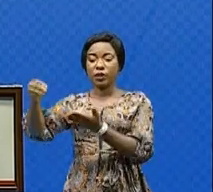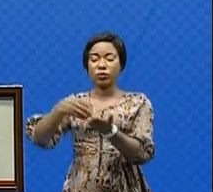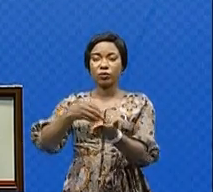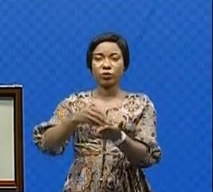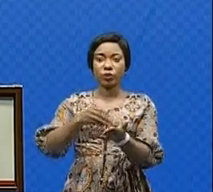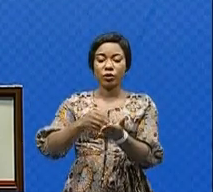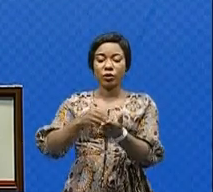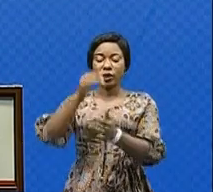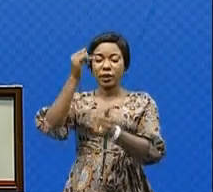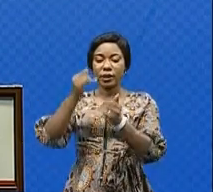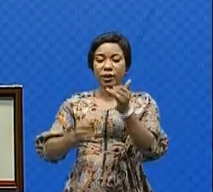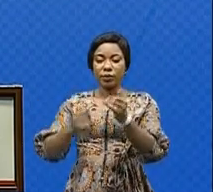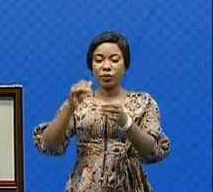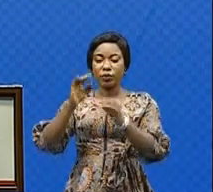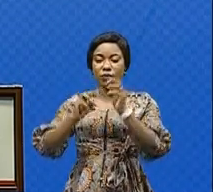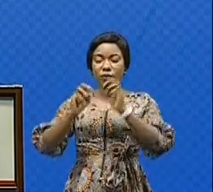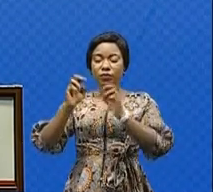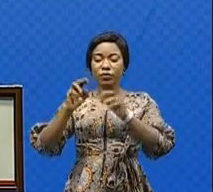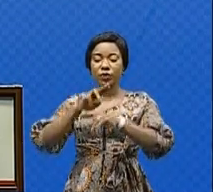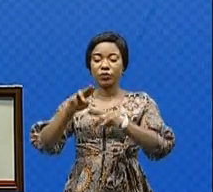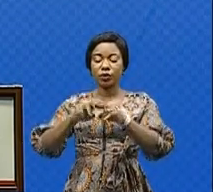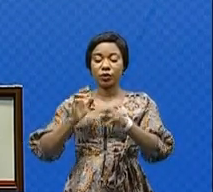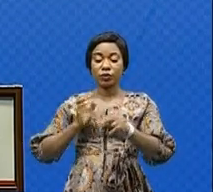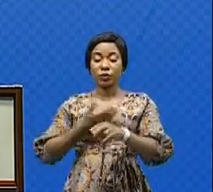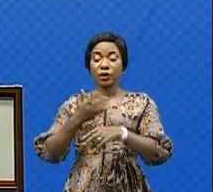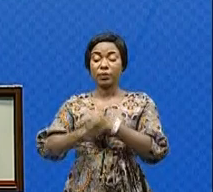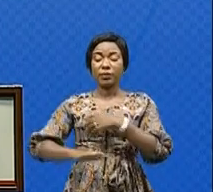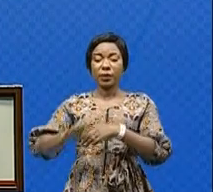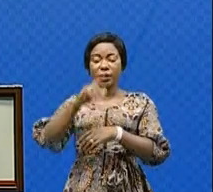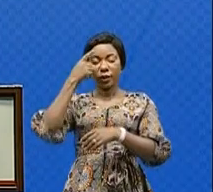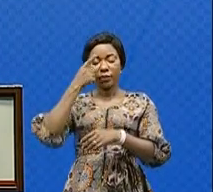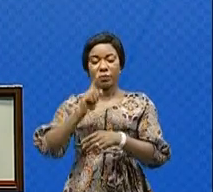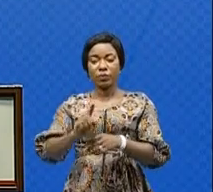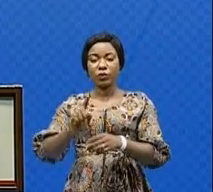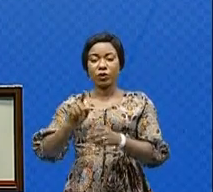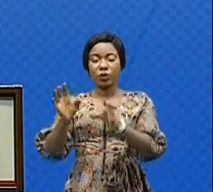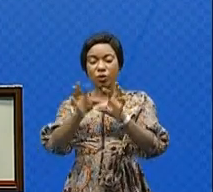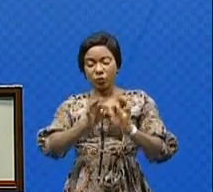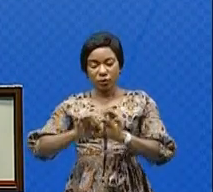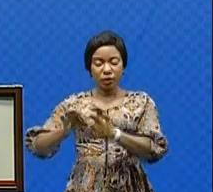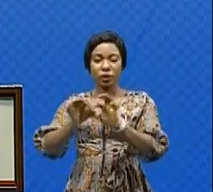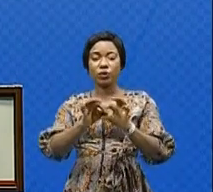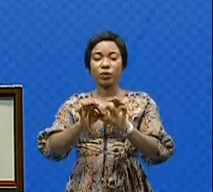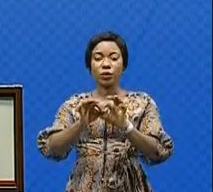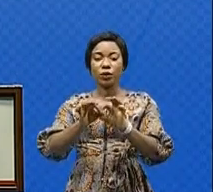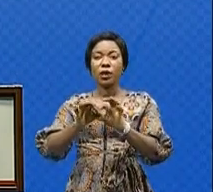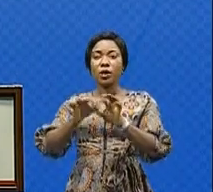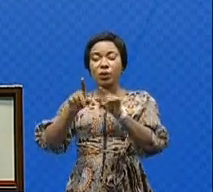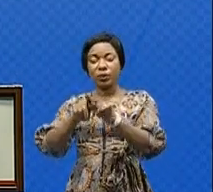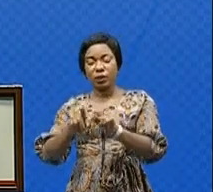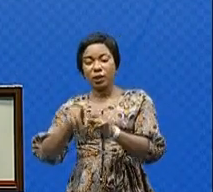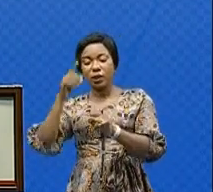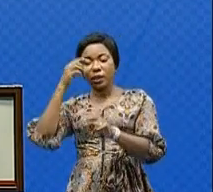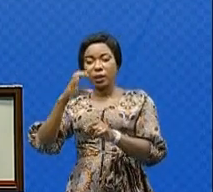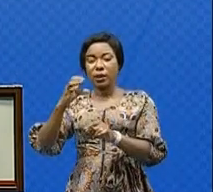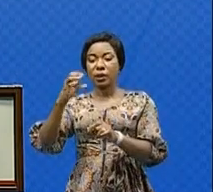déterminée au niveau national de notre pays afin de structurer les négociations, notamment des fonds carbone pour